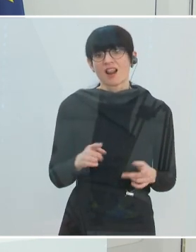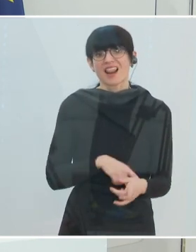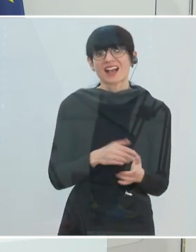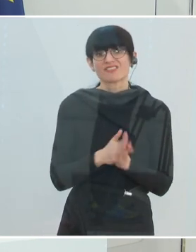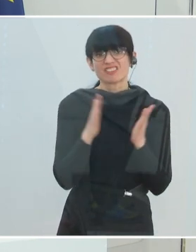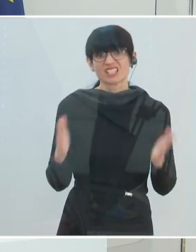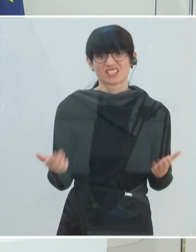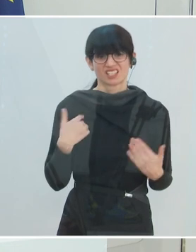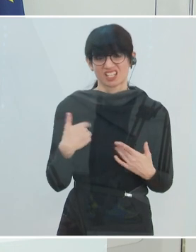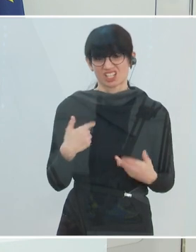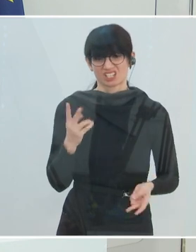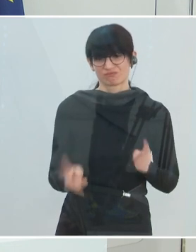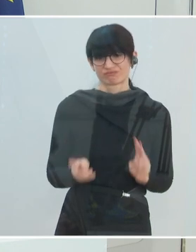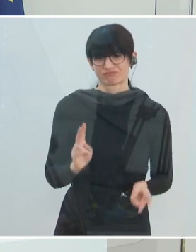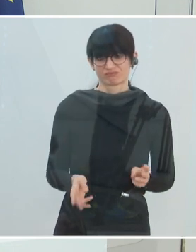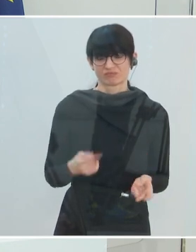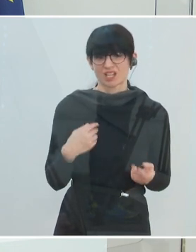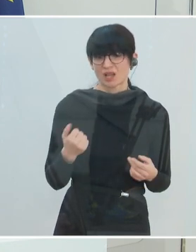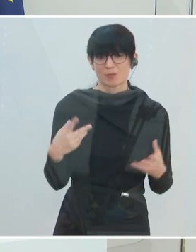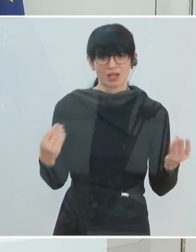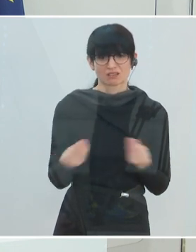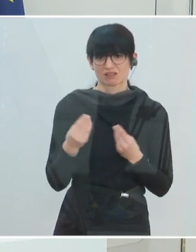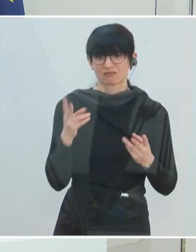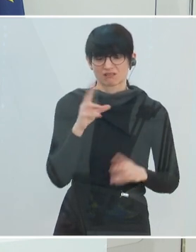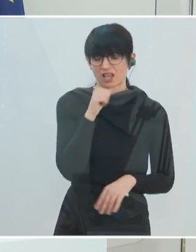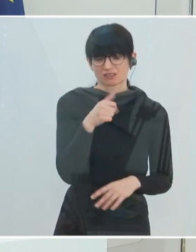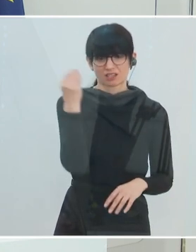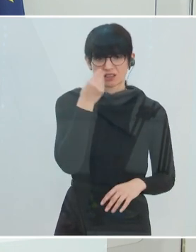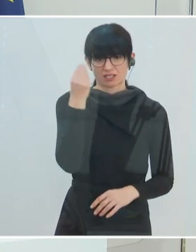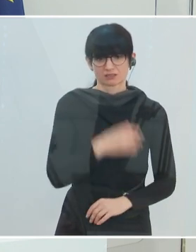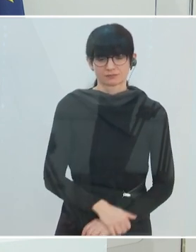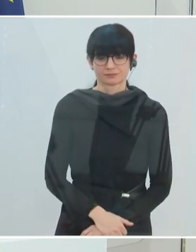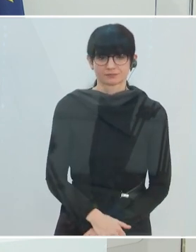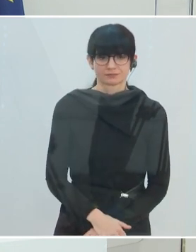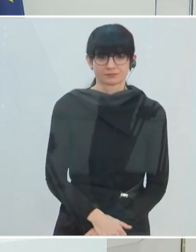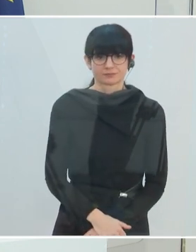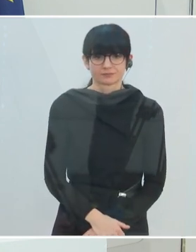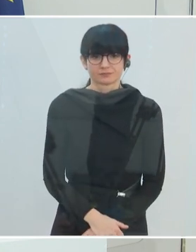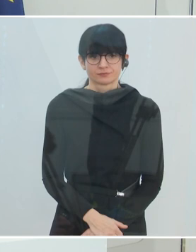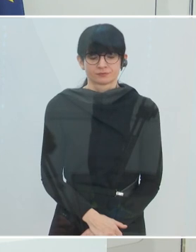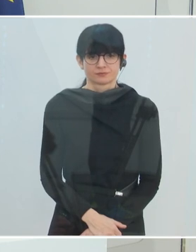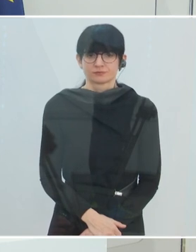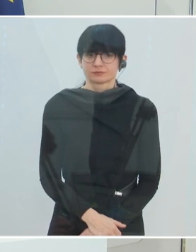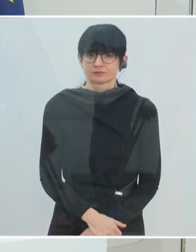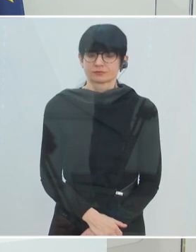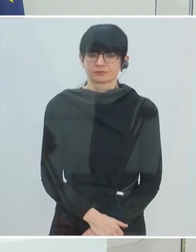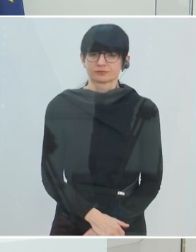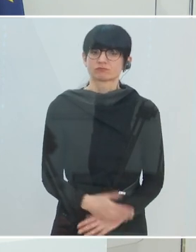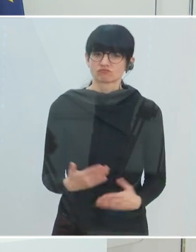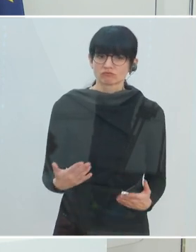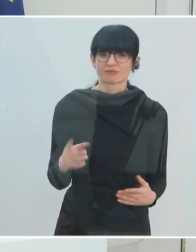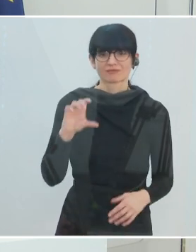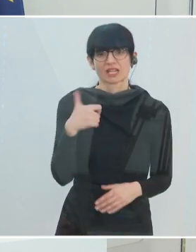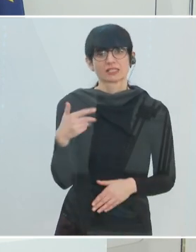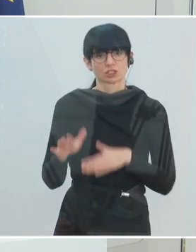dass wir hier Menschen haben, die manche Fertigkeiten einfach nie mehr so erlernen können mit all den Folgen, die dann kommen. Also das wird